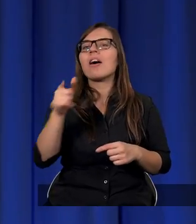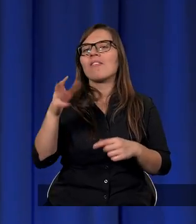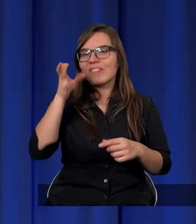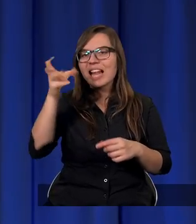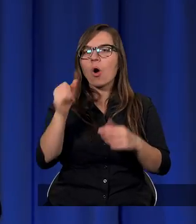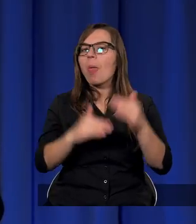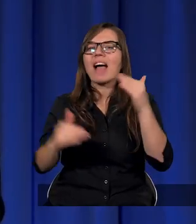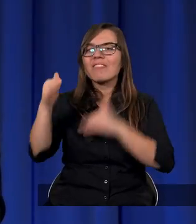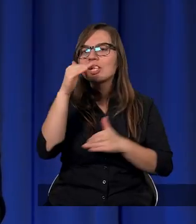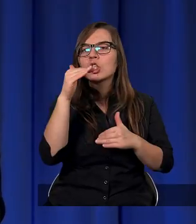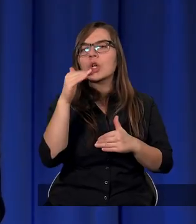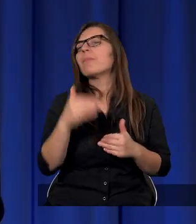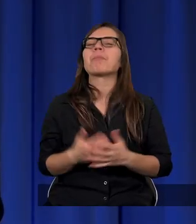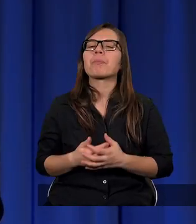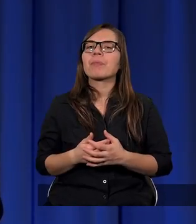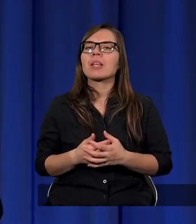o Najwyższym,